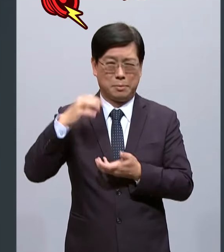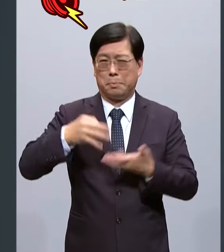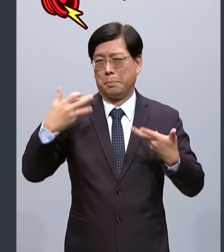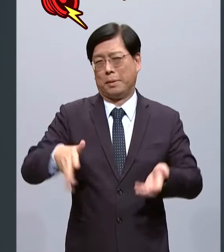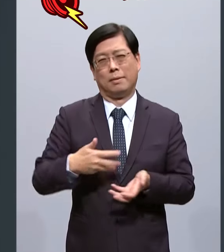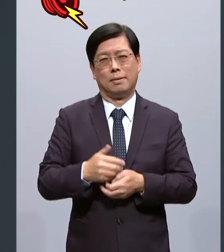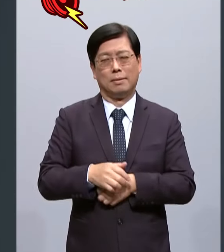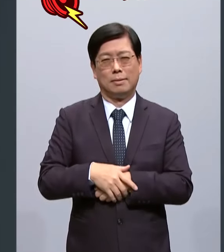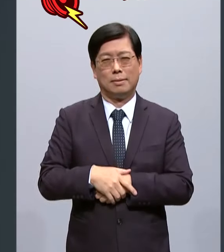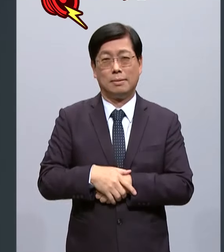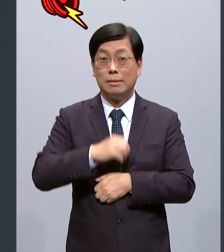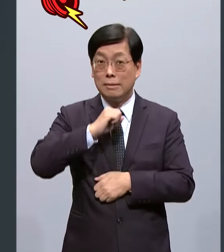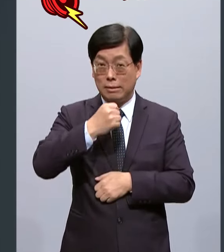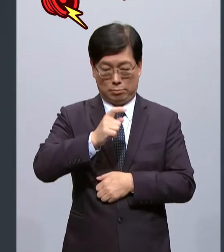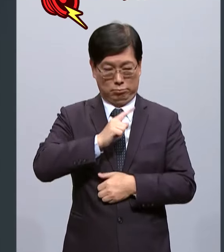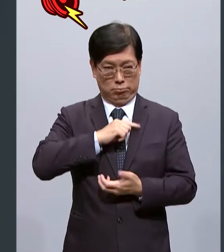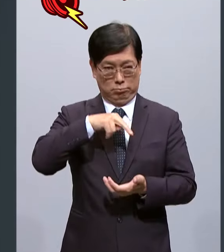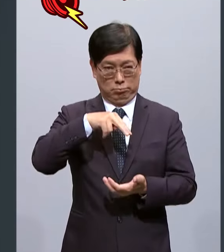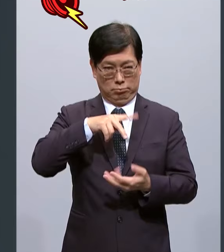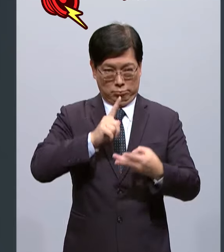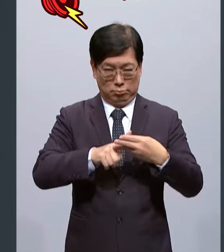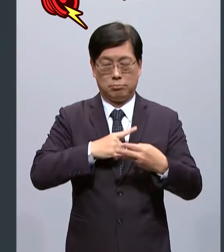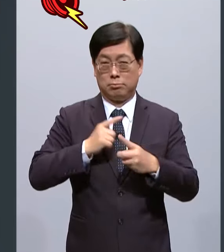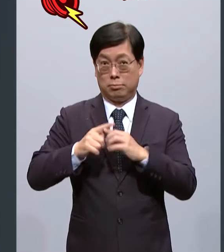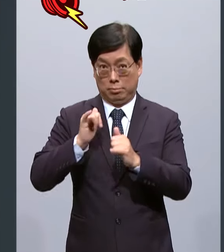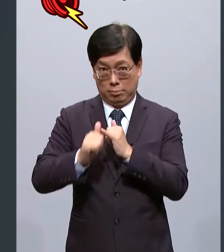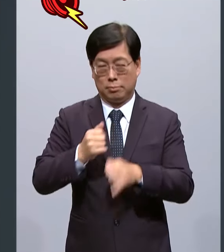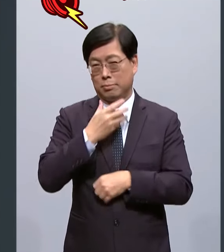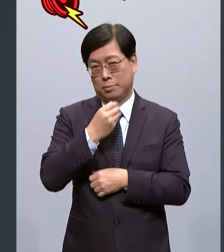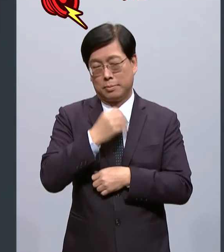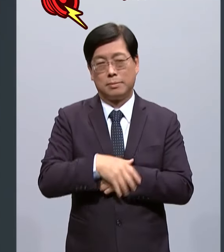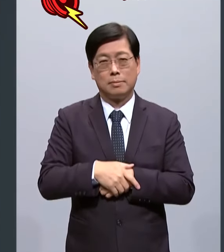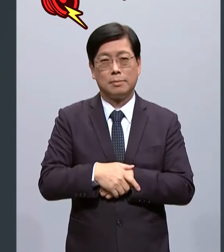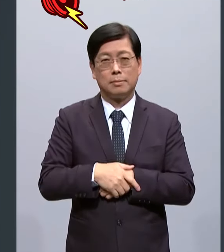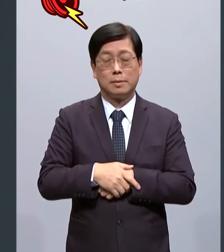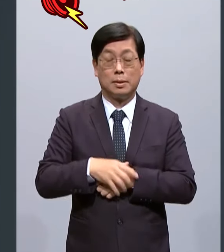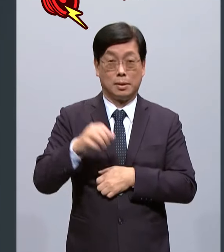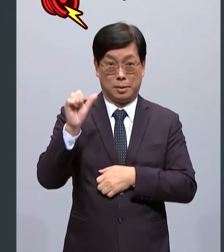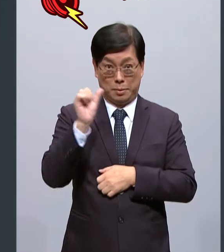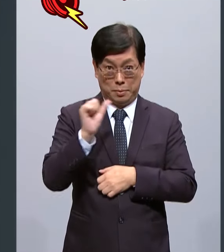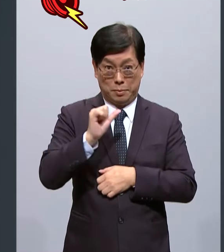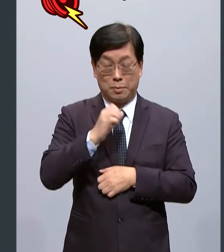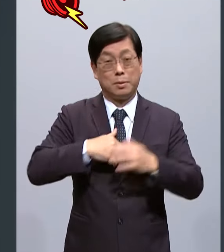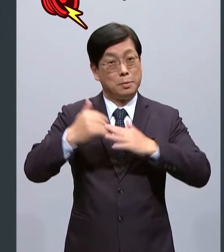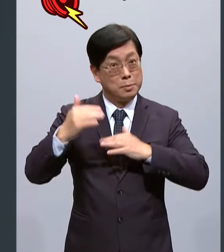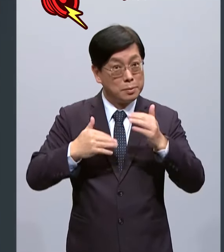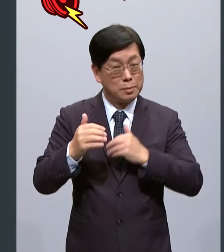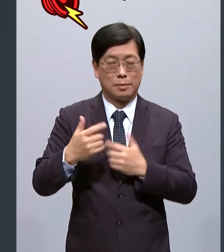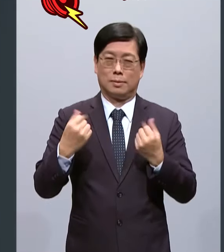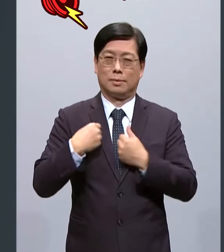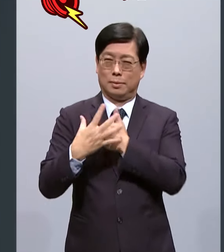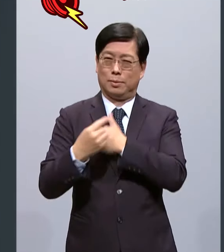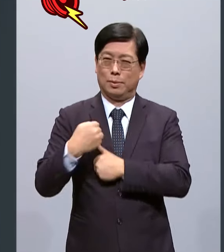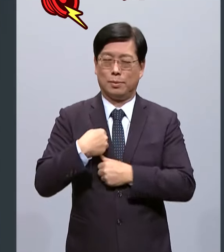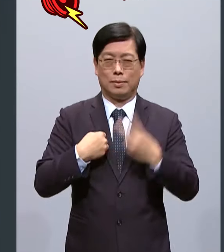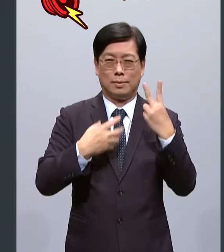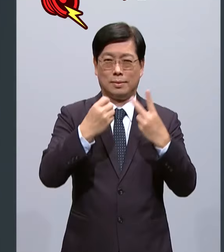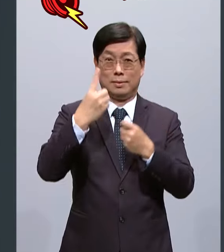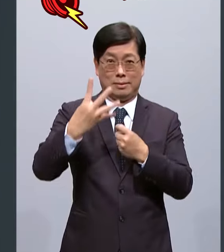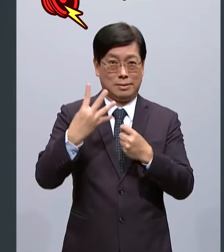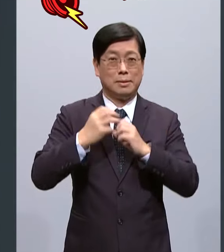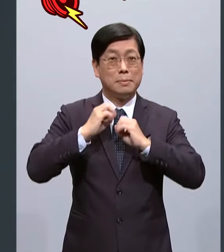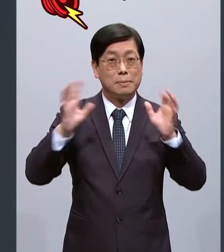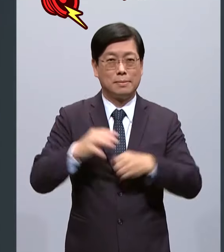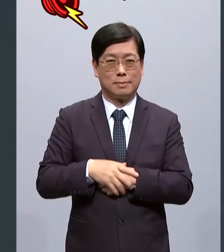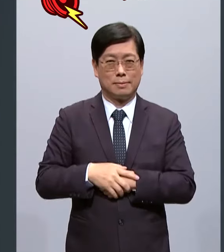发表过台湾自主人民幸福所谓的五个互相也参考了我2014年所发